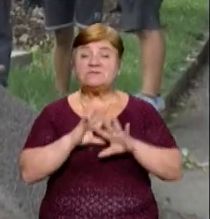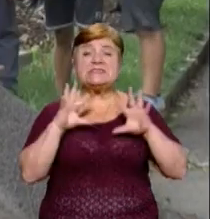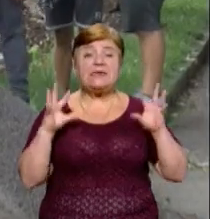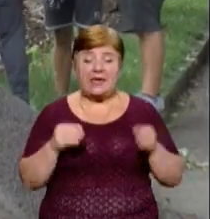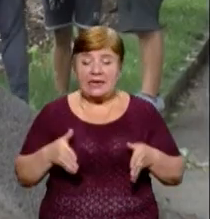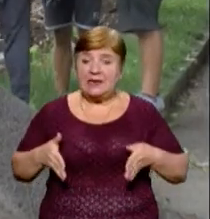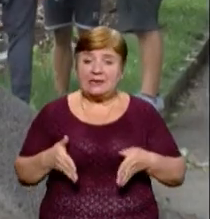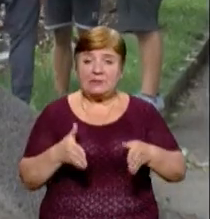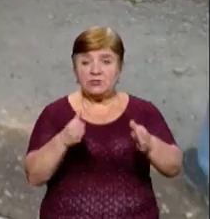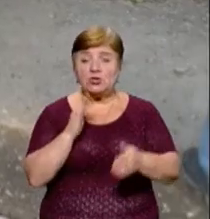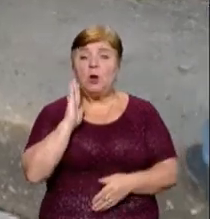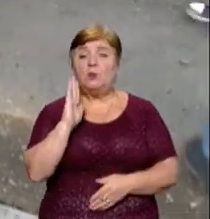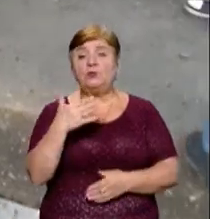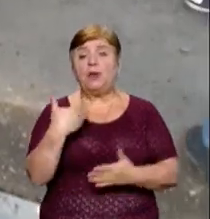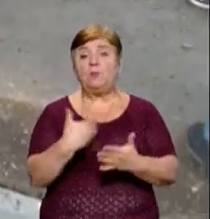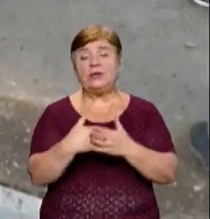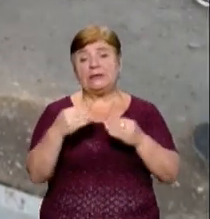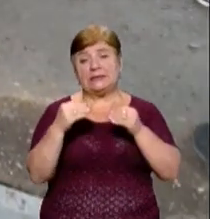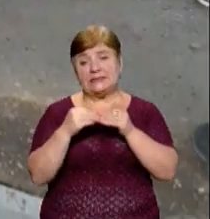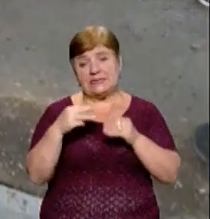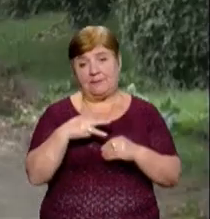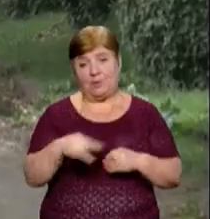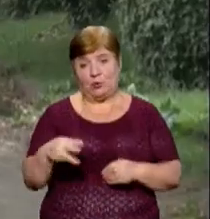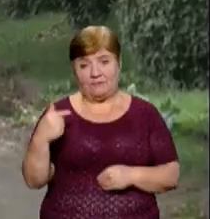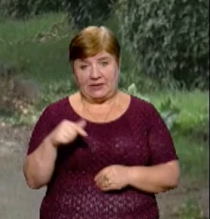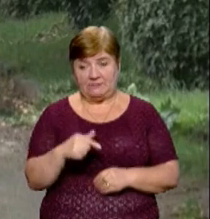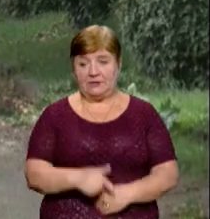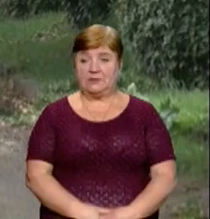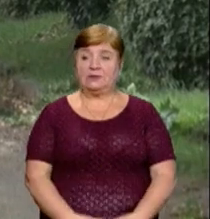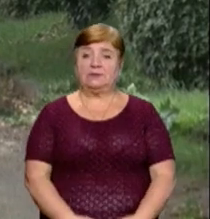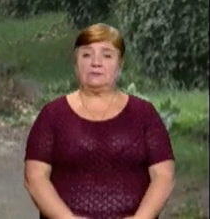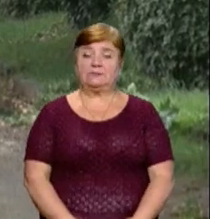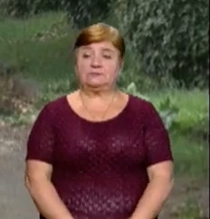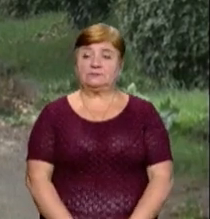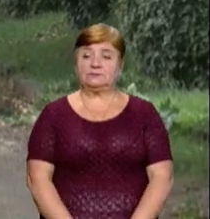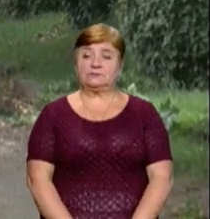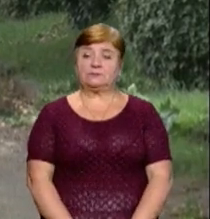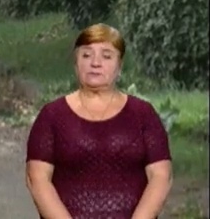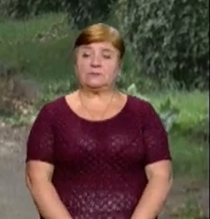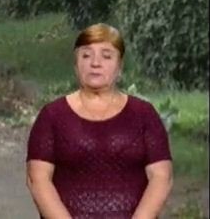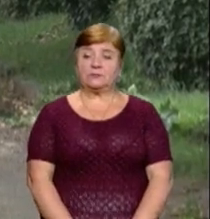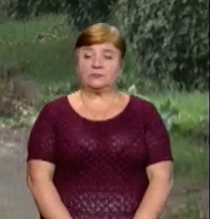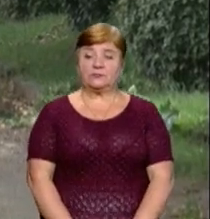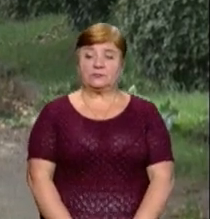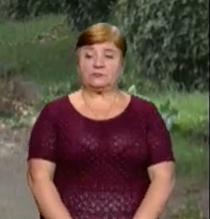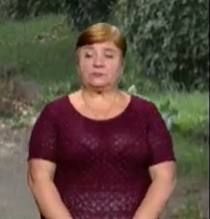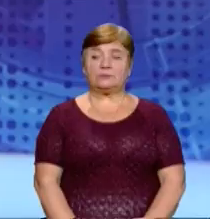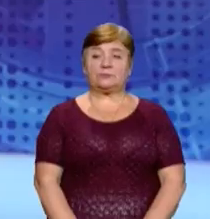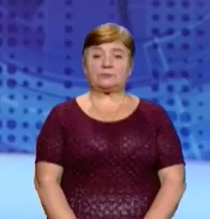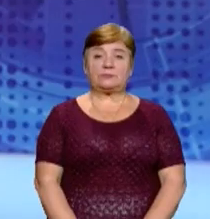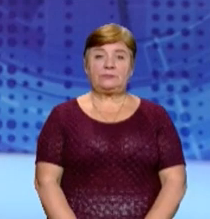набережної буде коштувати понад 10 мільйонів гривень. Марія Лукей, Валерій Міхліченко – Новини на Суспільному.